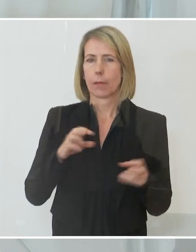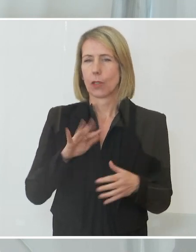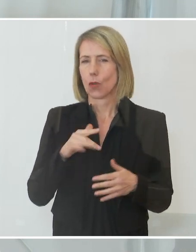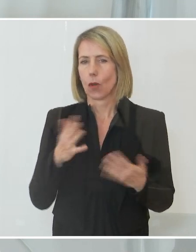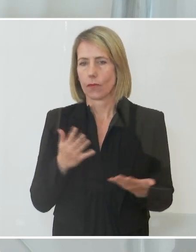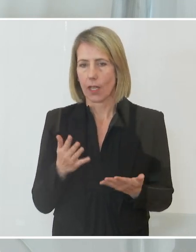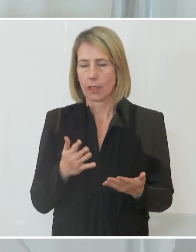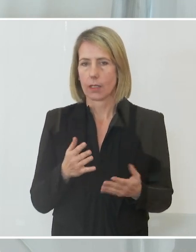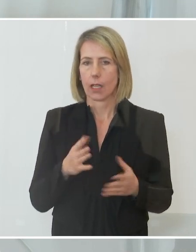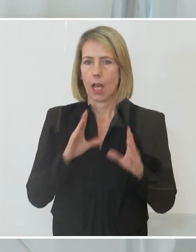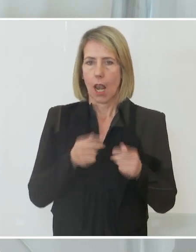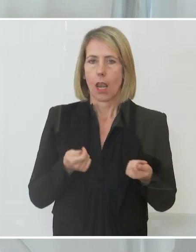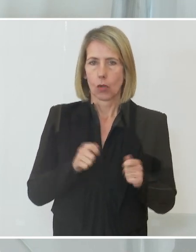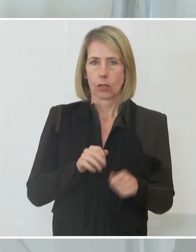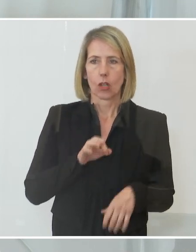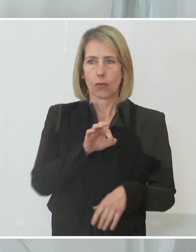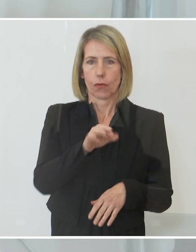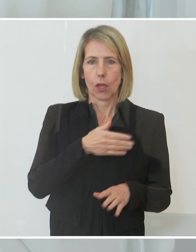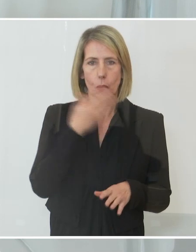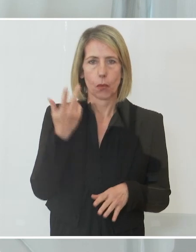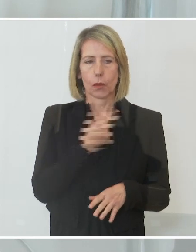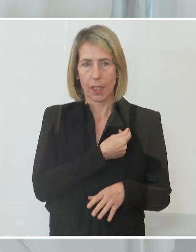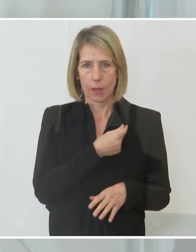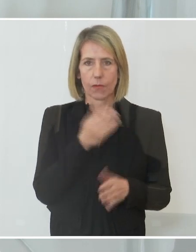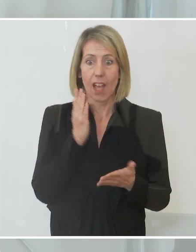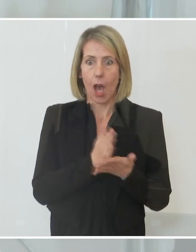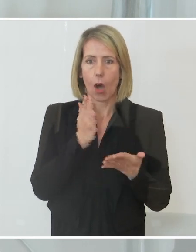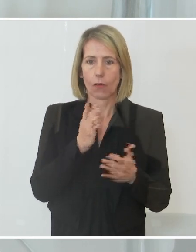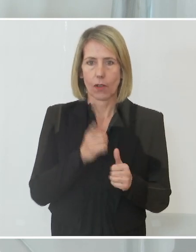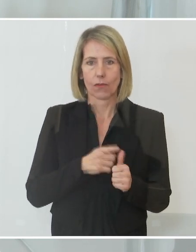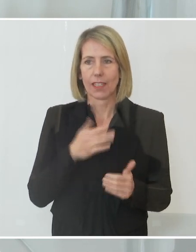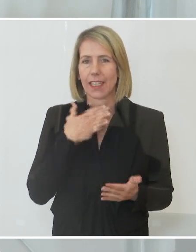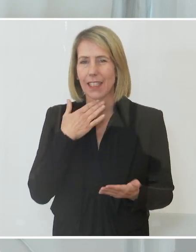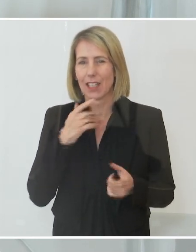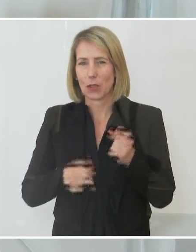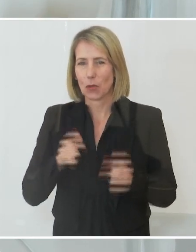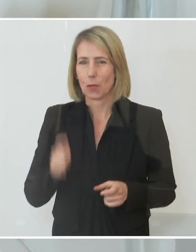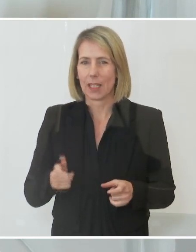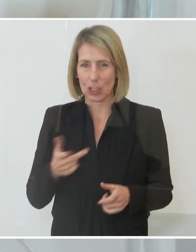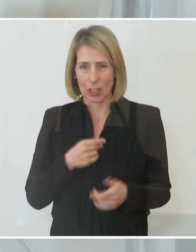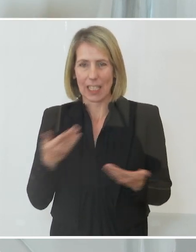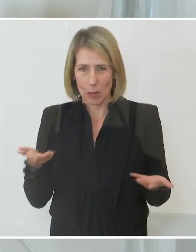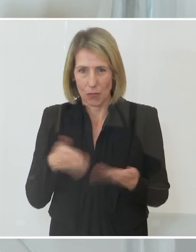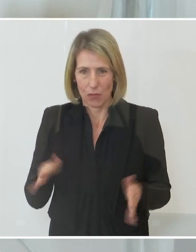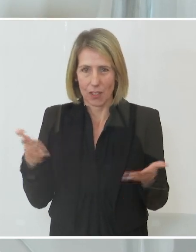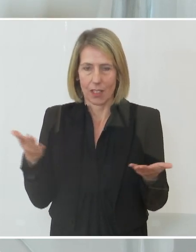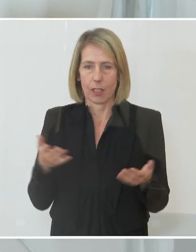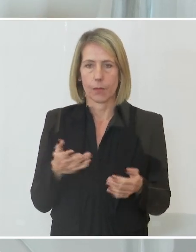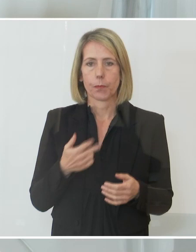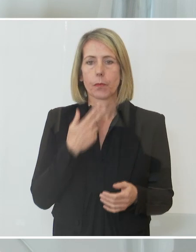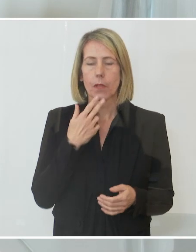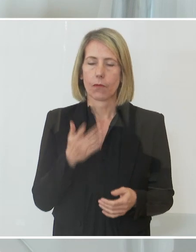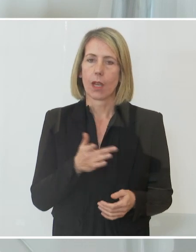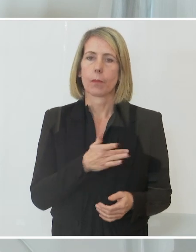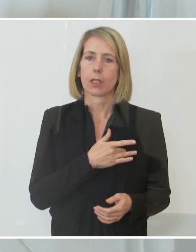der Lockdown für Ungeimpfte kann dann sofort aufhören, wenn genug Menschen geimpft sind. Das heißt, diejenigen, die jetzt davon betroffen